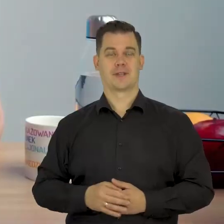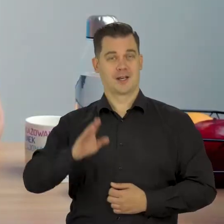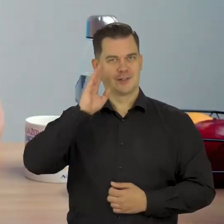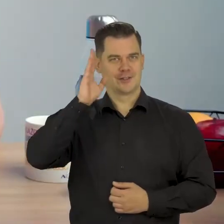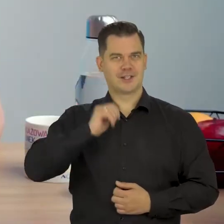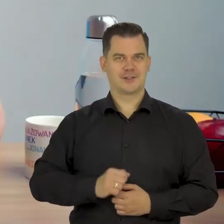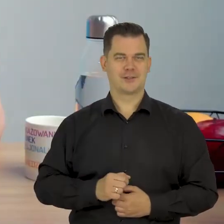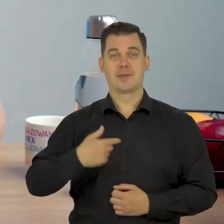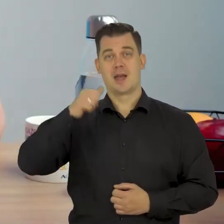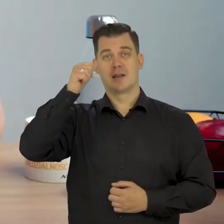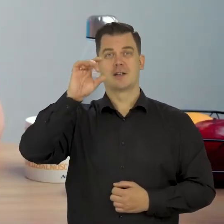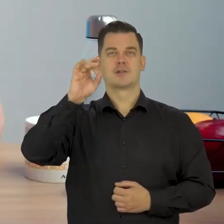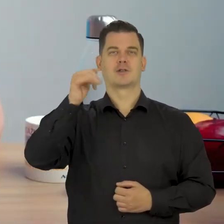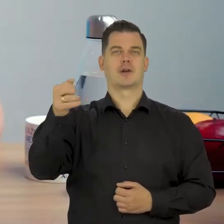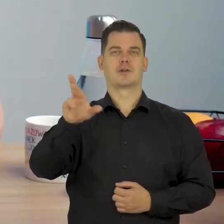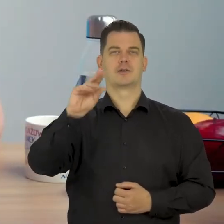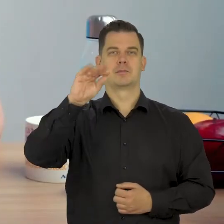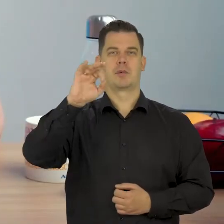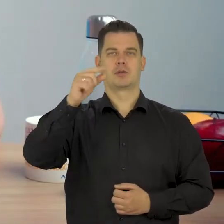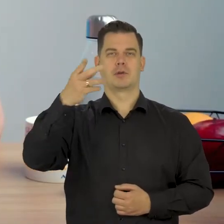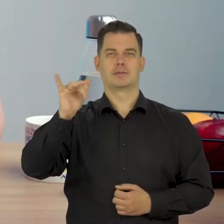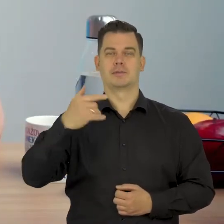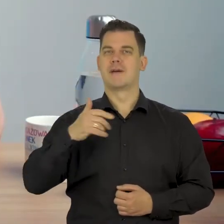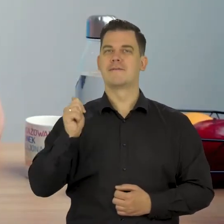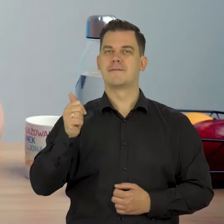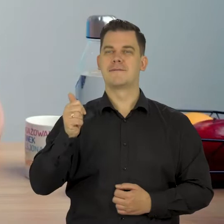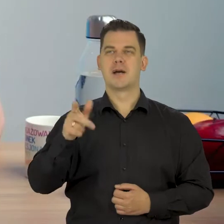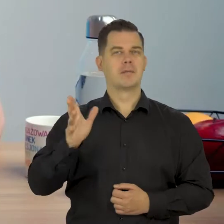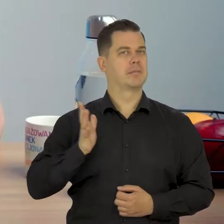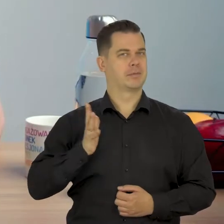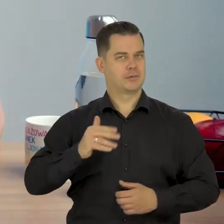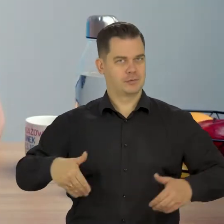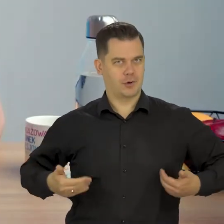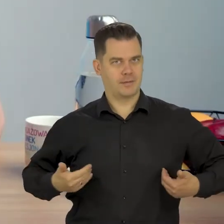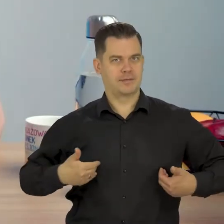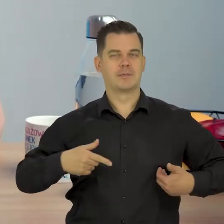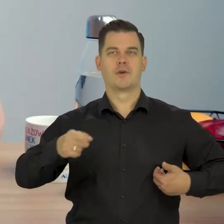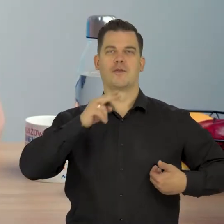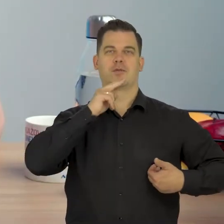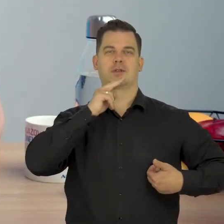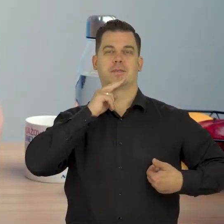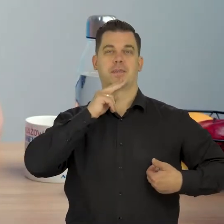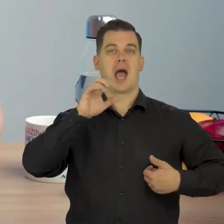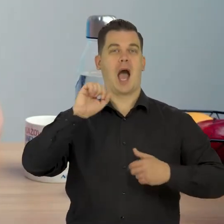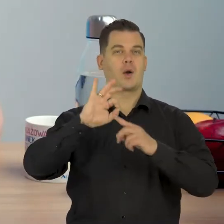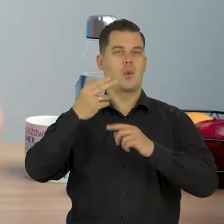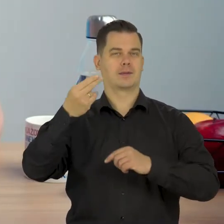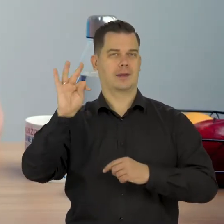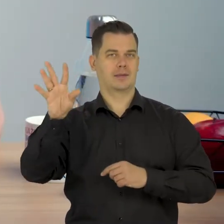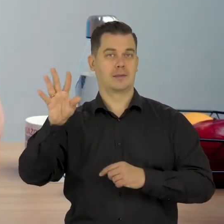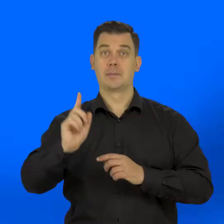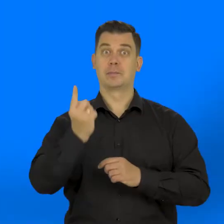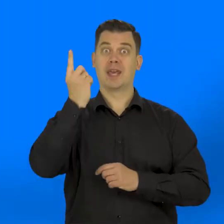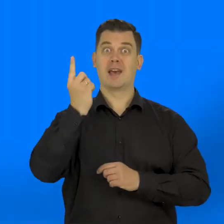Cześć, nazywam się Grzegorz Podolski i jestem specjalistą do spraw bezpieczeństwa zdrowotnego wody w firmie Aquanet. Zapraszam Was na pierwszy